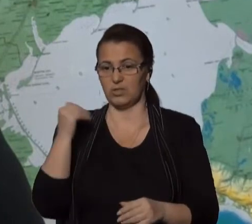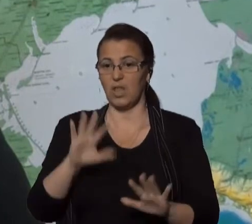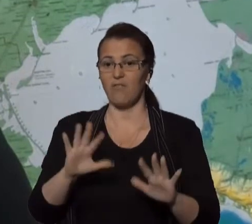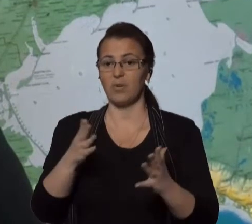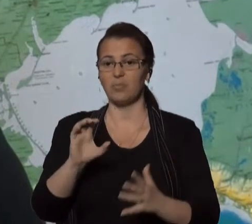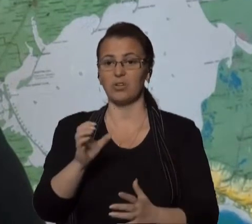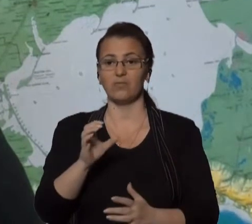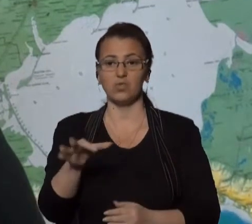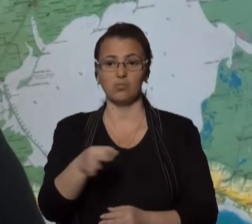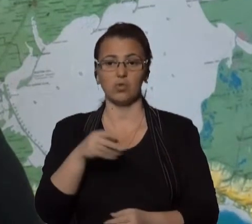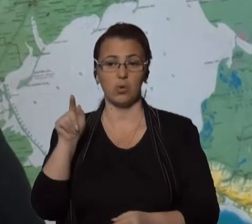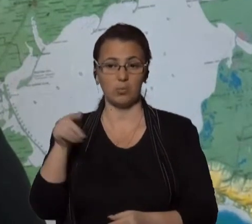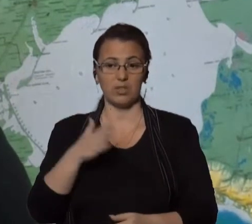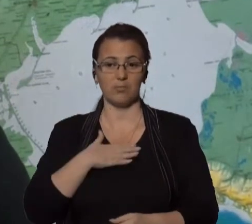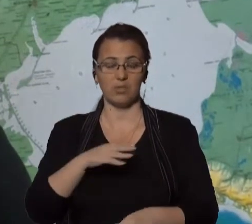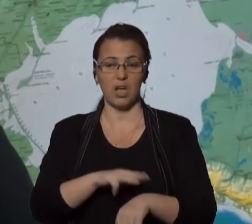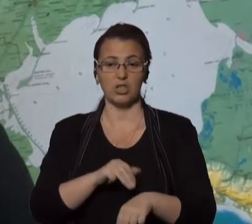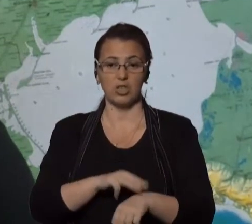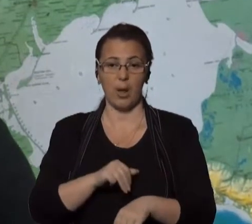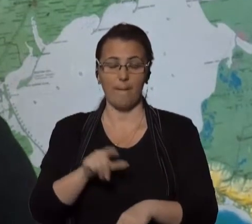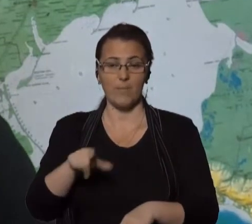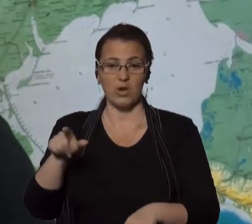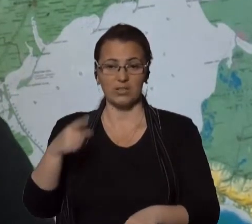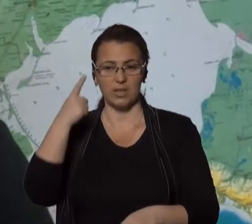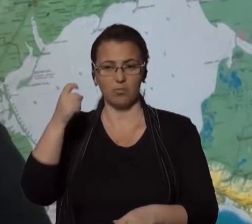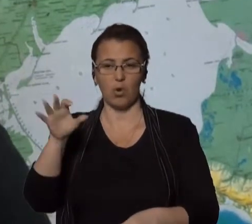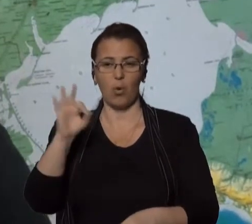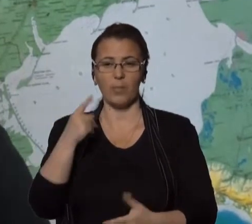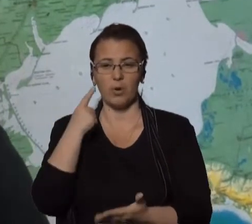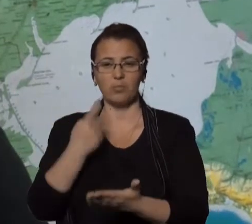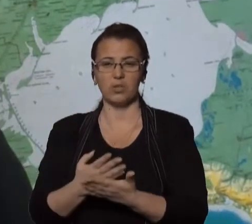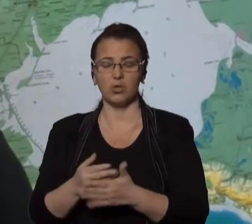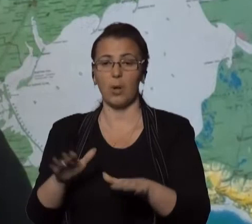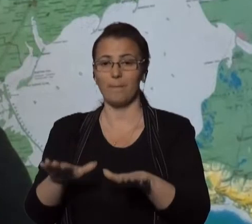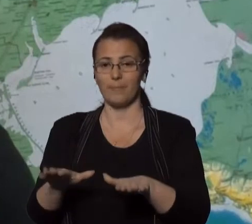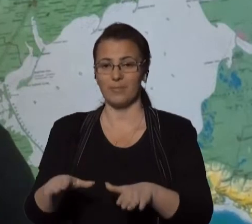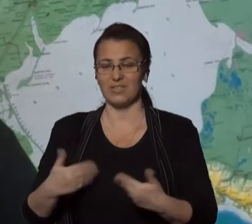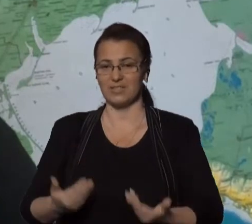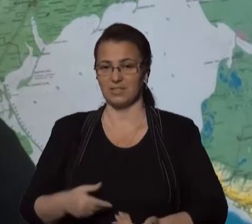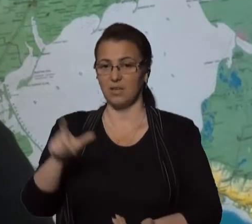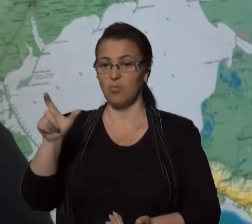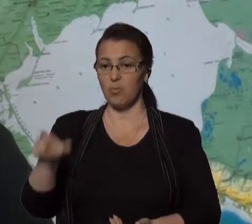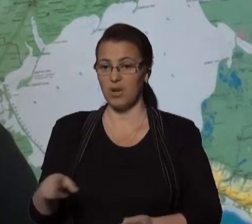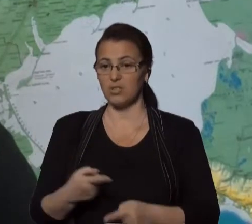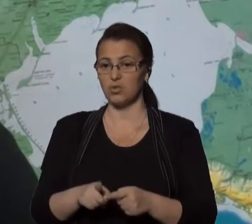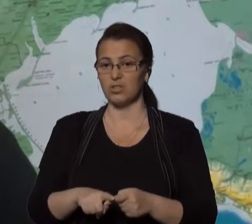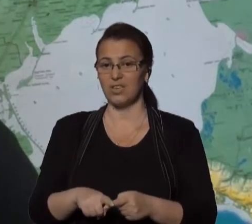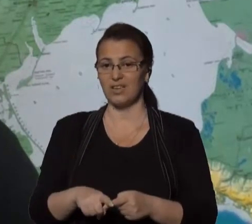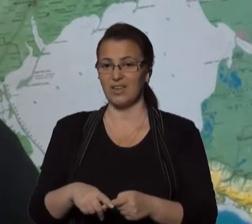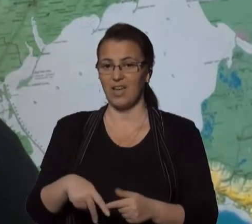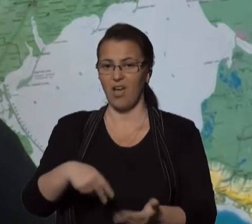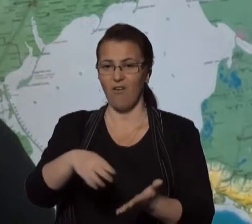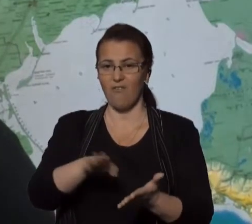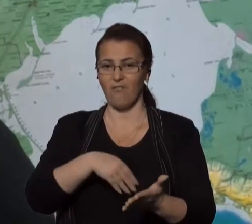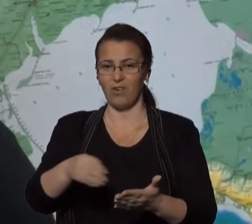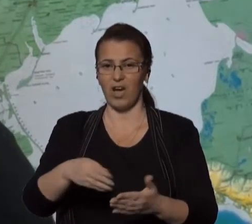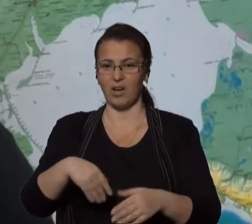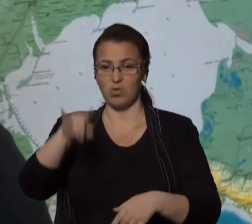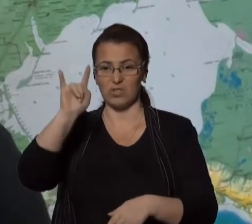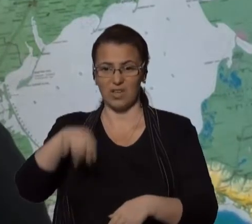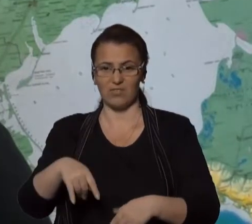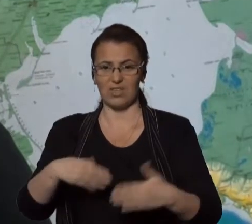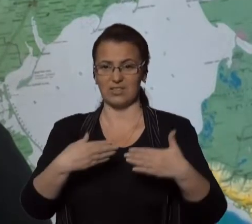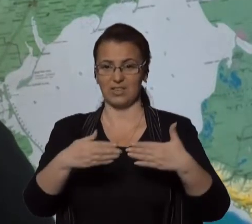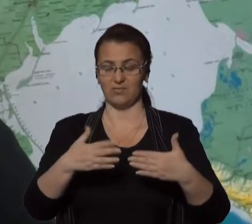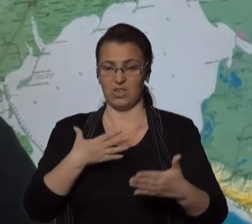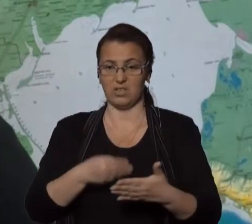Сумській області. Там наші поліцейські повідомили про підозру місцевому мешканцю, який фарбою намалював на вікнах та вкідних